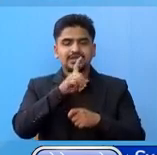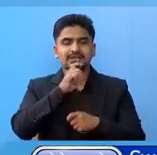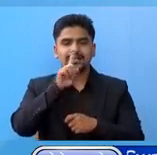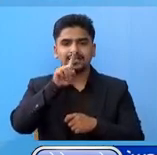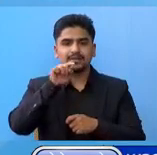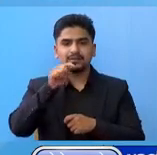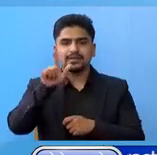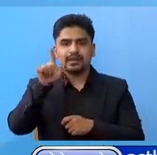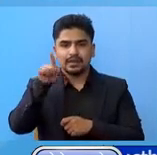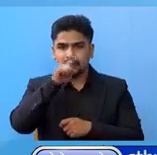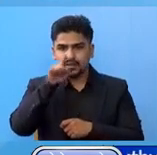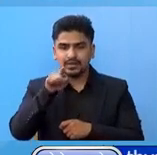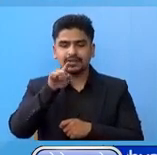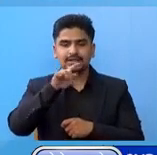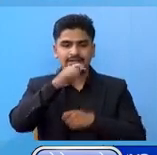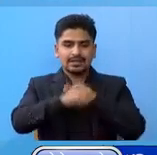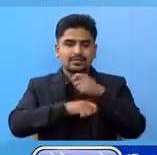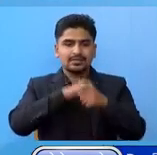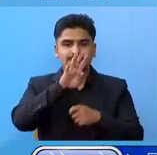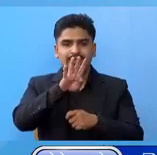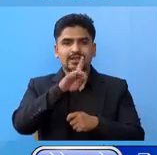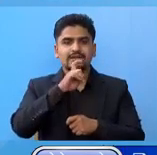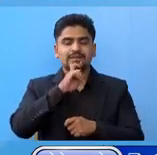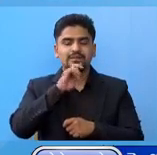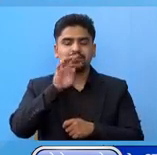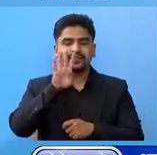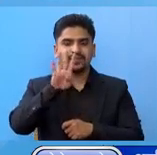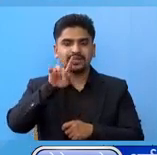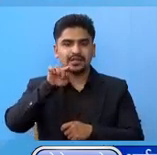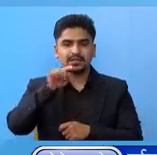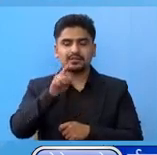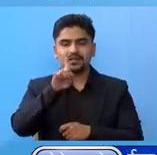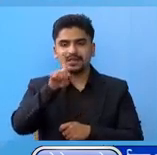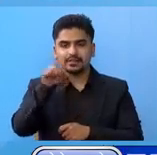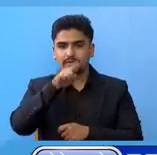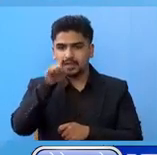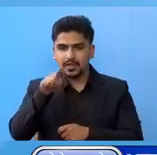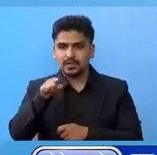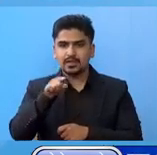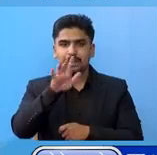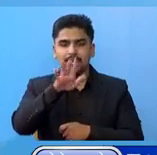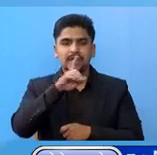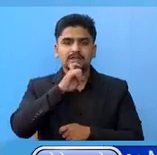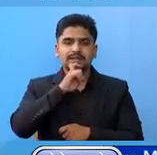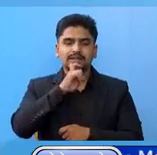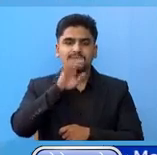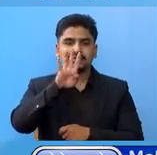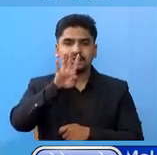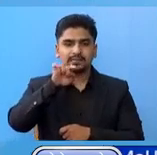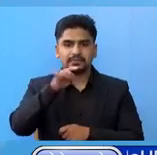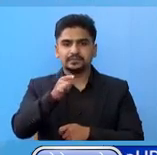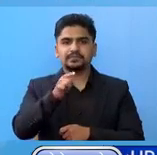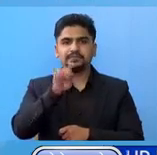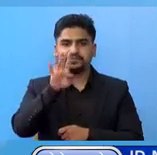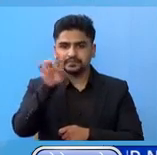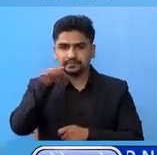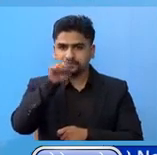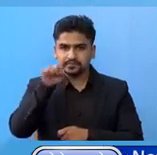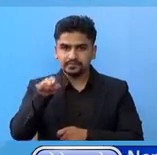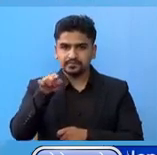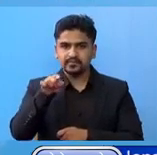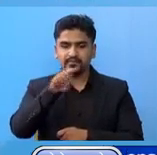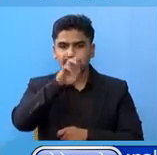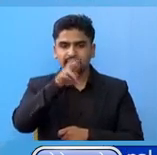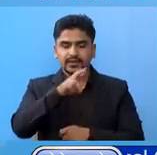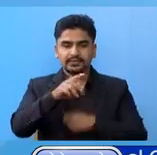प्रतिशत साउन 4 गते 4.17 प्रतिशत 5 गते 4.17 चार प्रतिशत